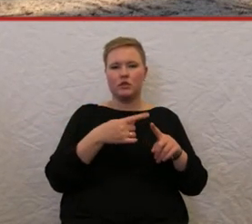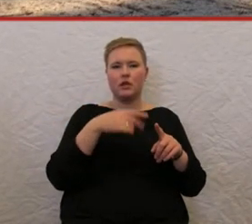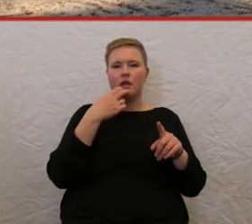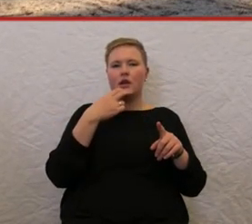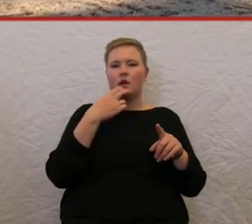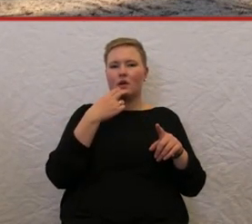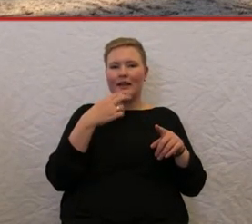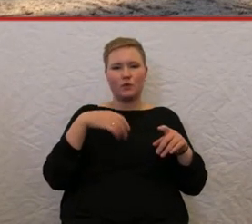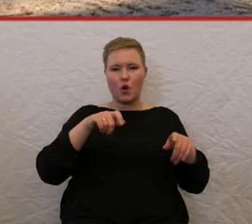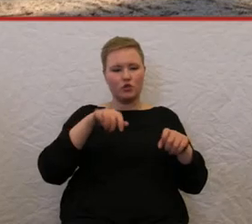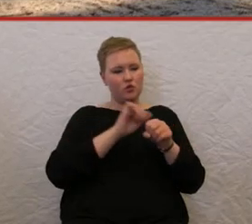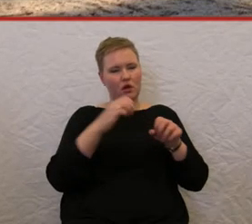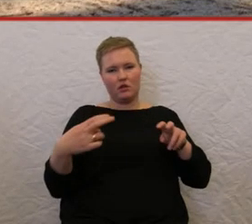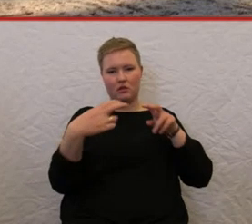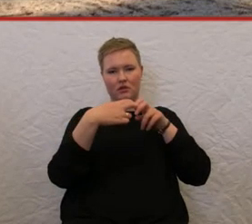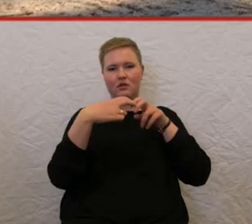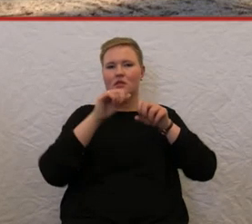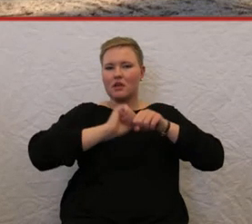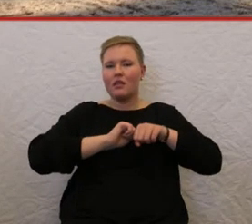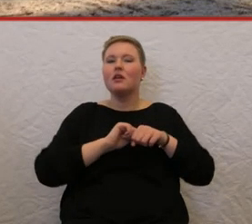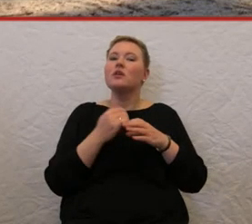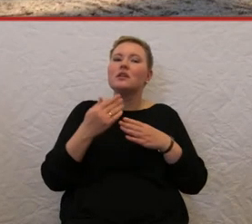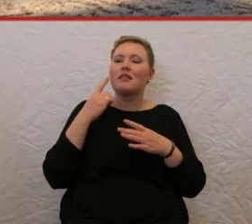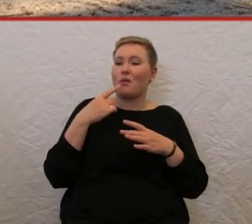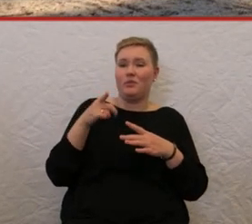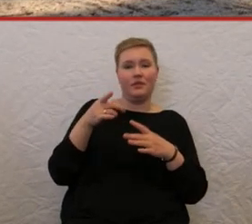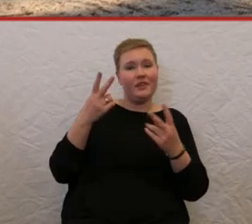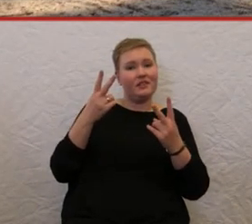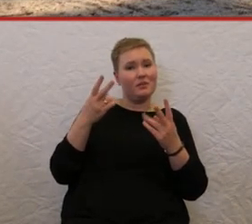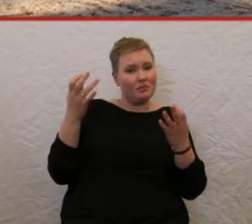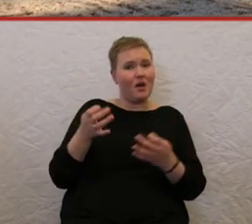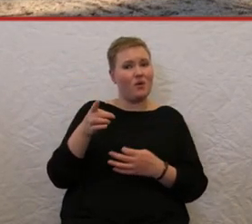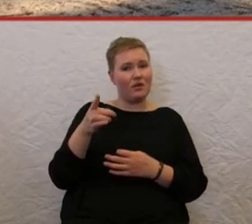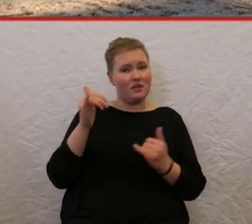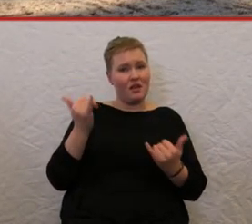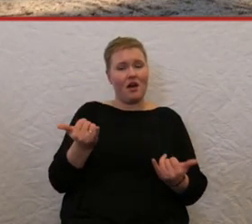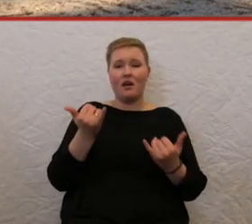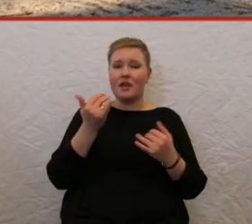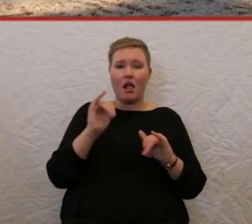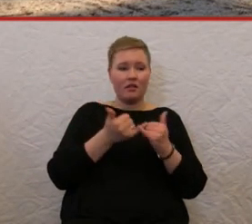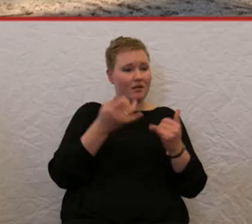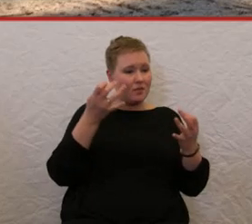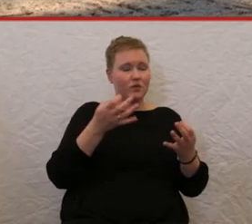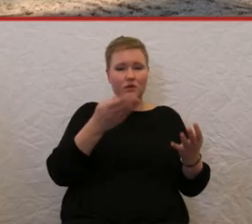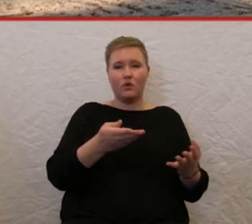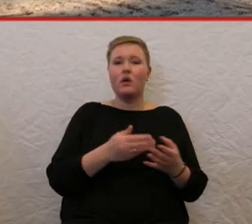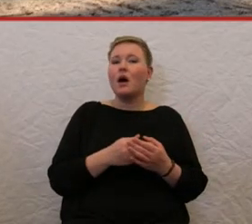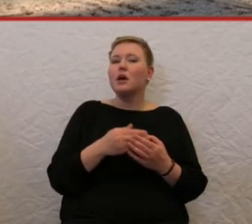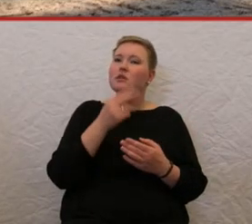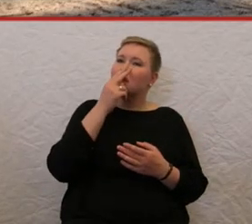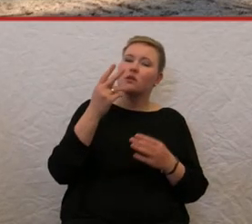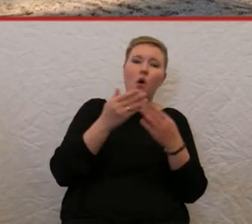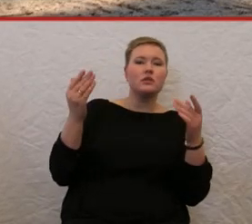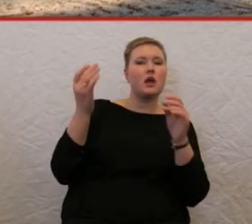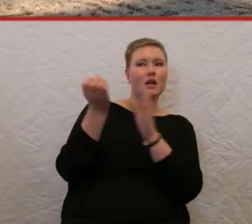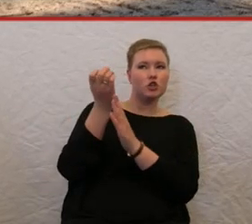Elternzeit brauchen. Und davon habe ich aber noch keine gute Produktlösung von einem großen Hersteller gesehen.